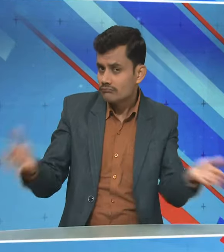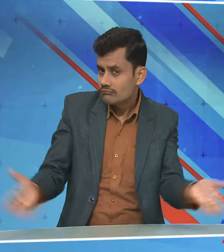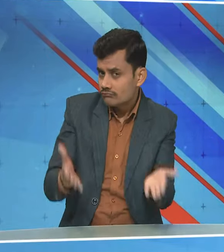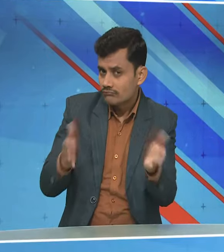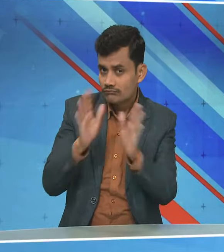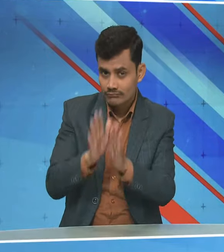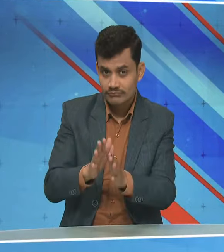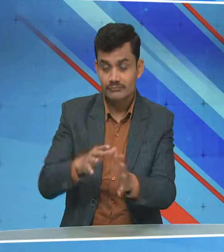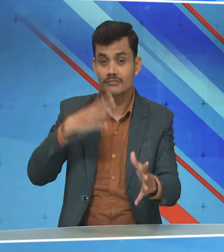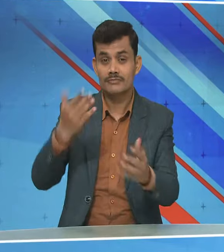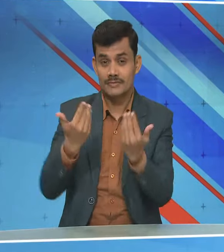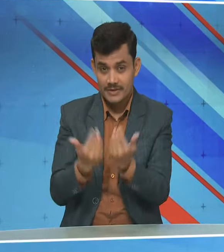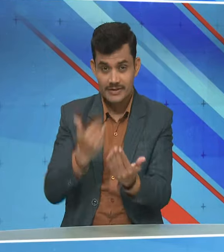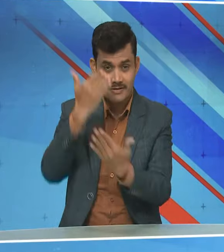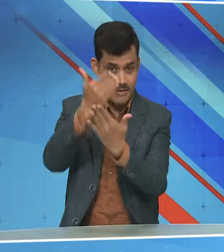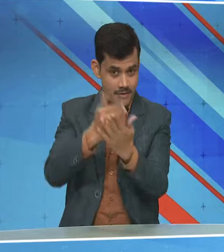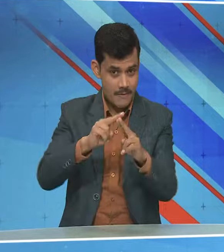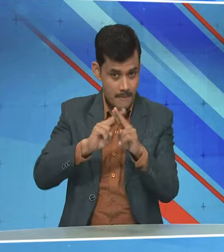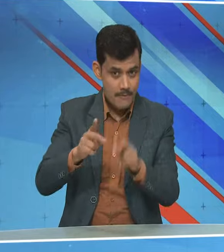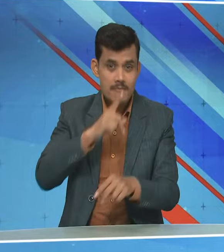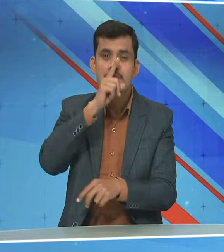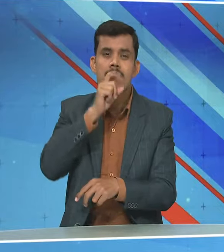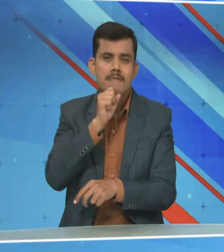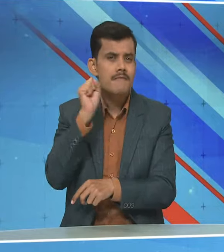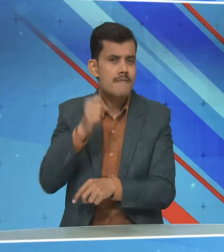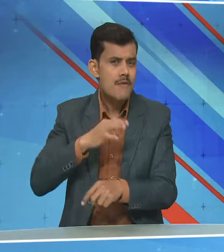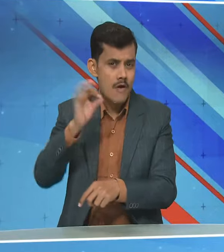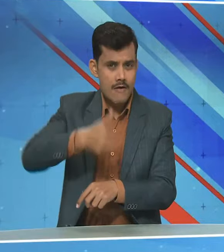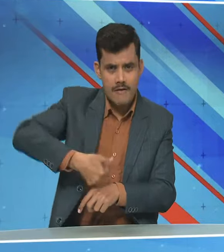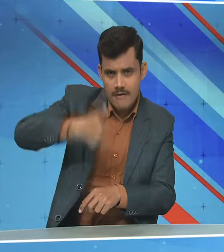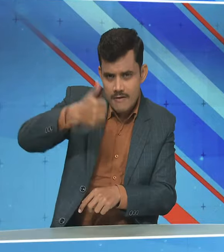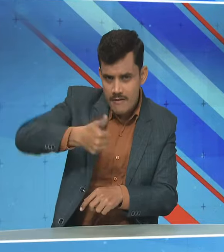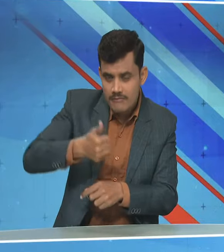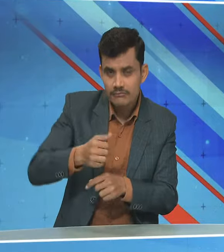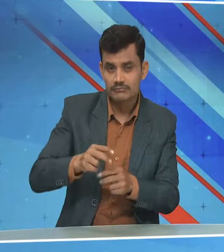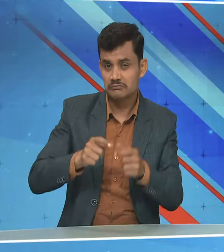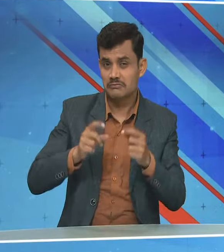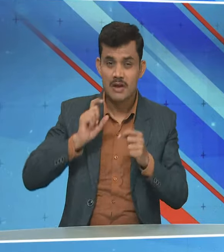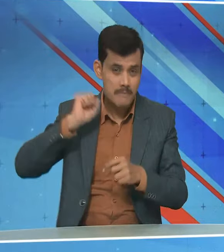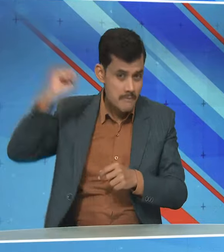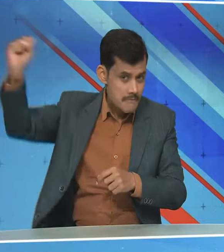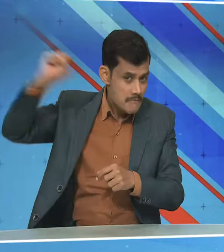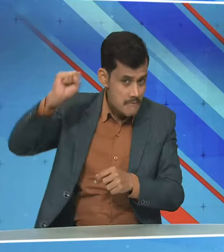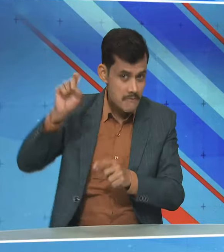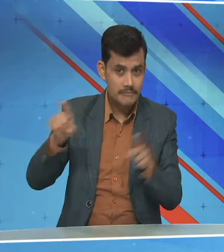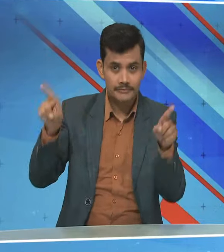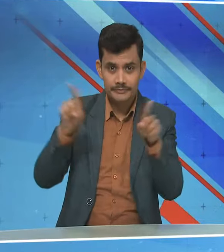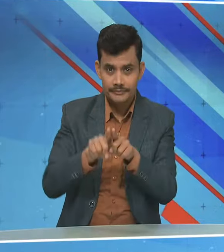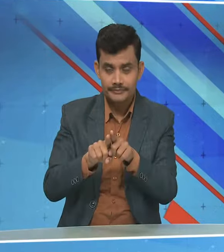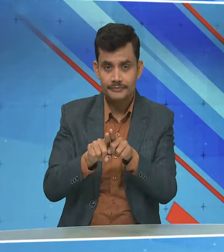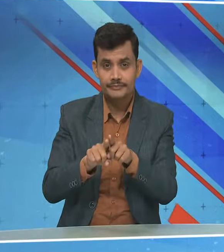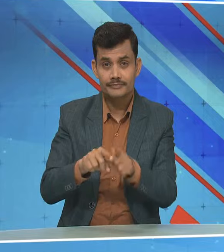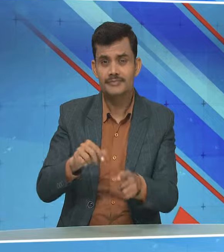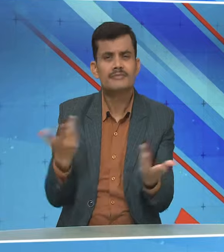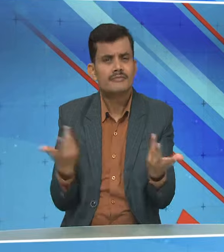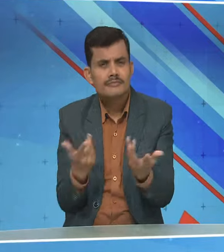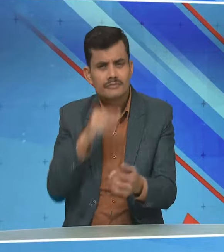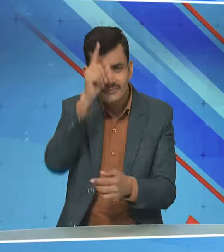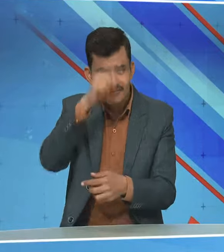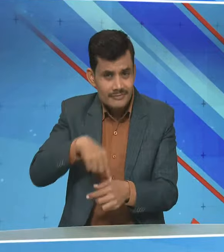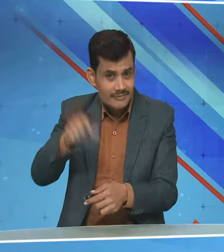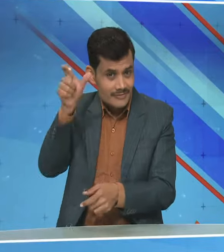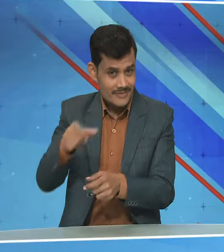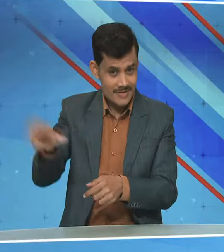हम इस मामले को कतरी अधिकारियों के साथ भी उठाना जारी रखेंगे दरसल आठ